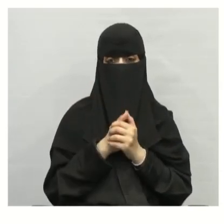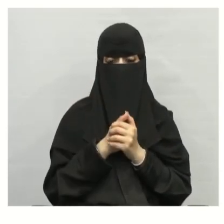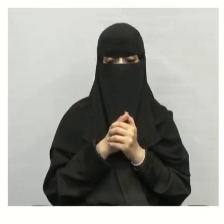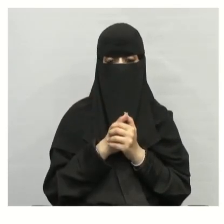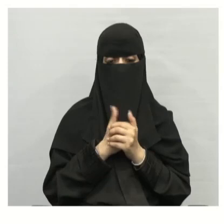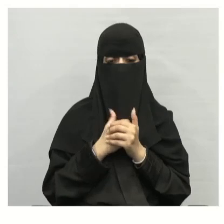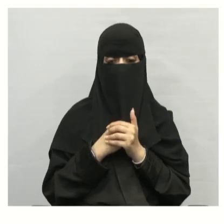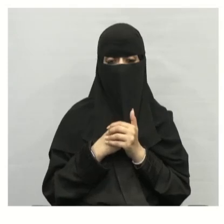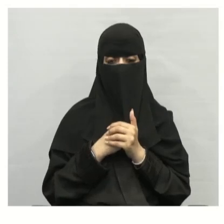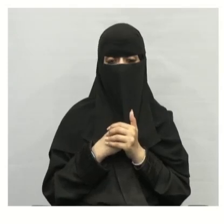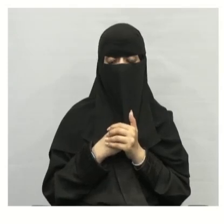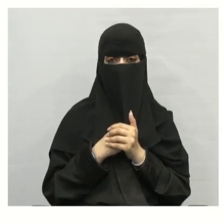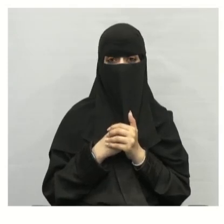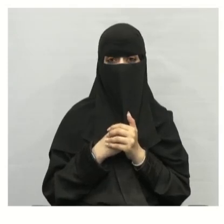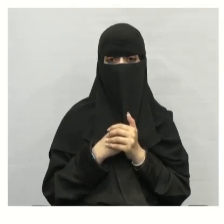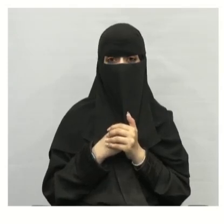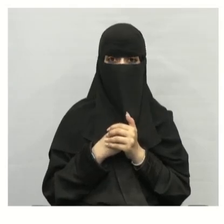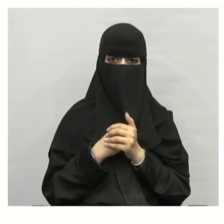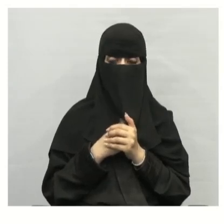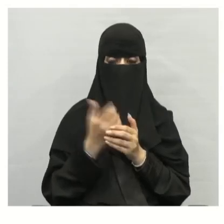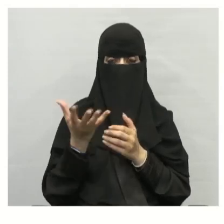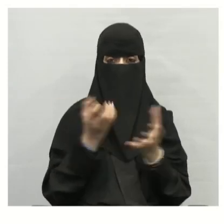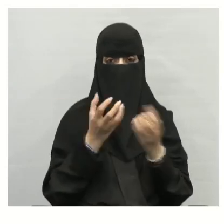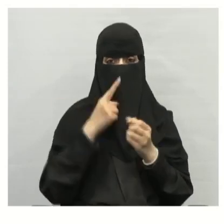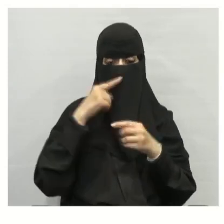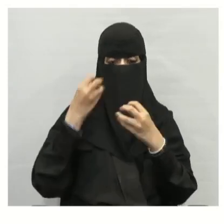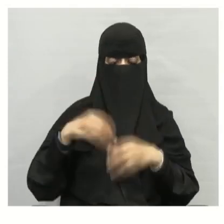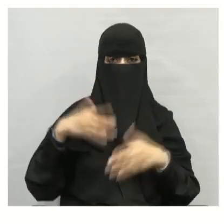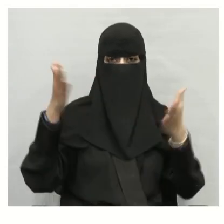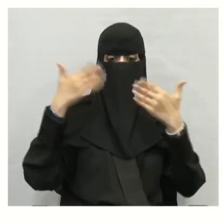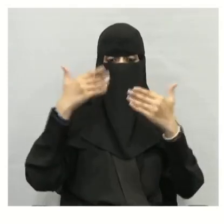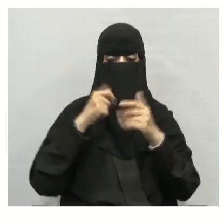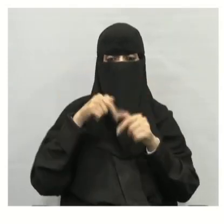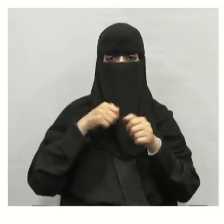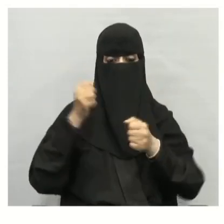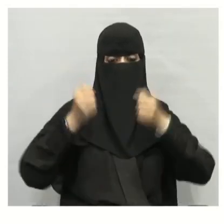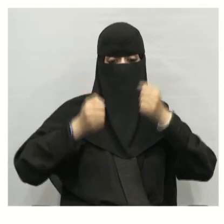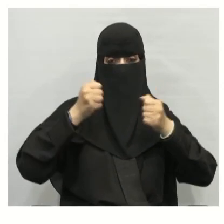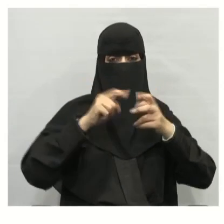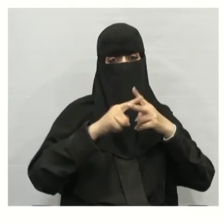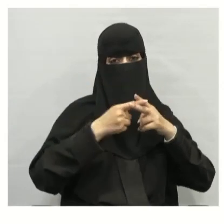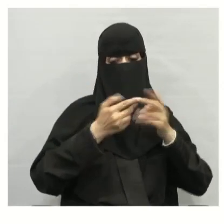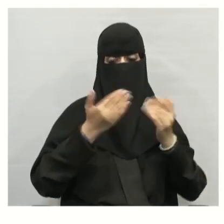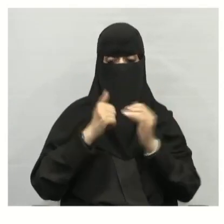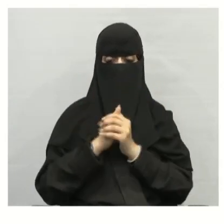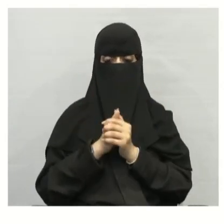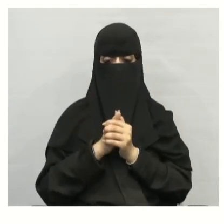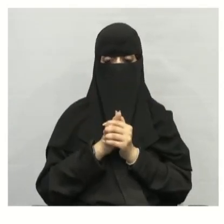الماء لننتقل إلى مصادر تلوث الهواء السيارات والمصانع